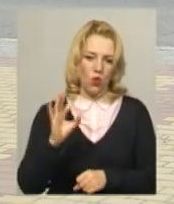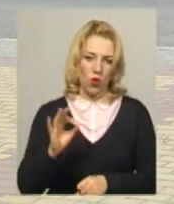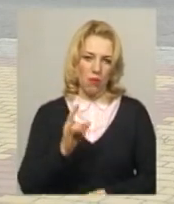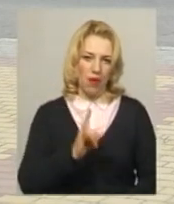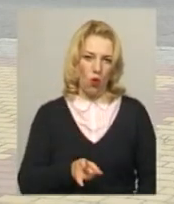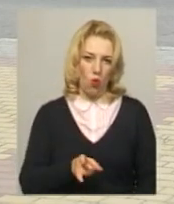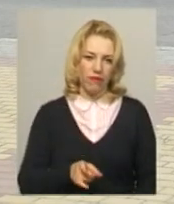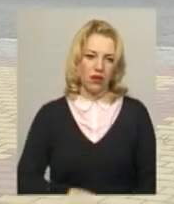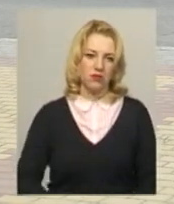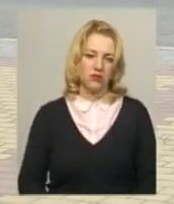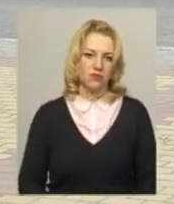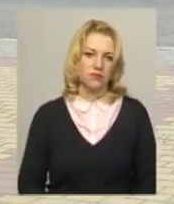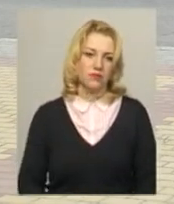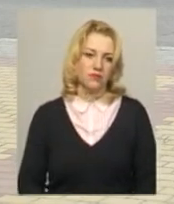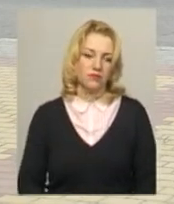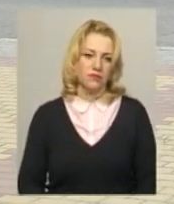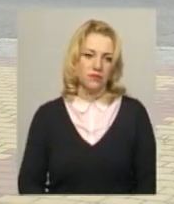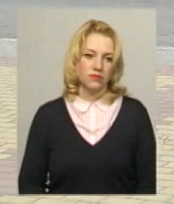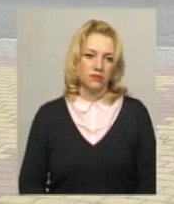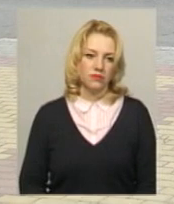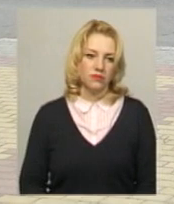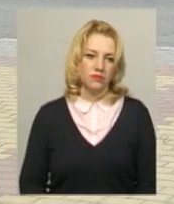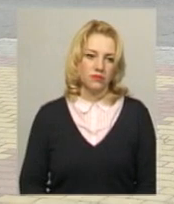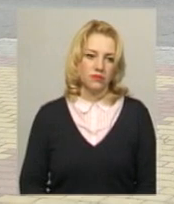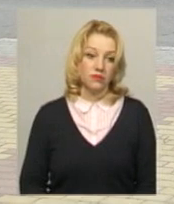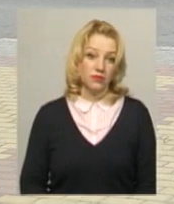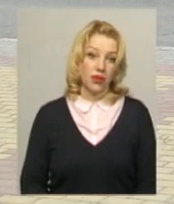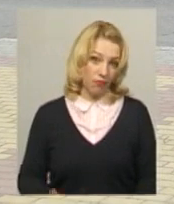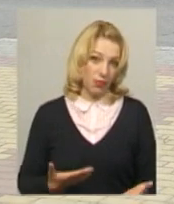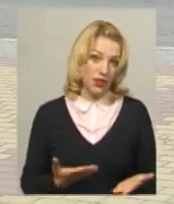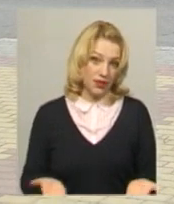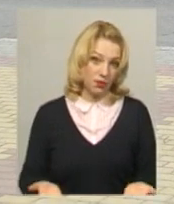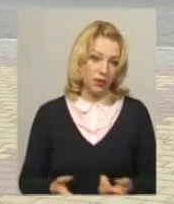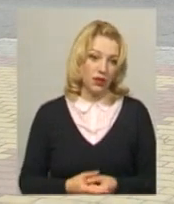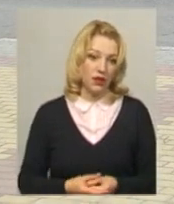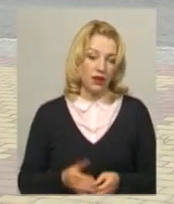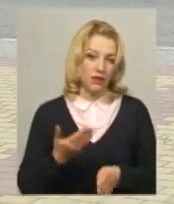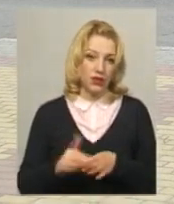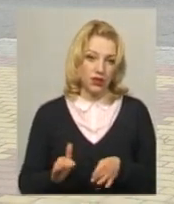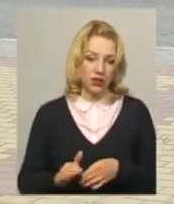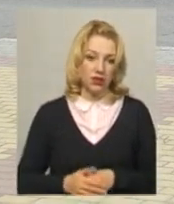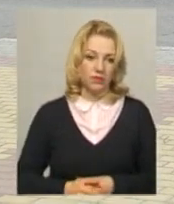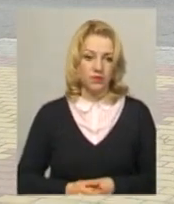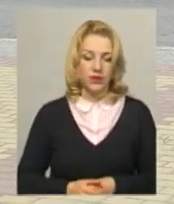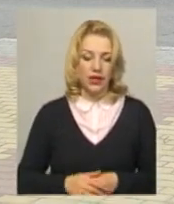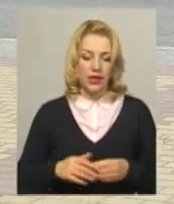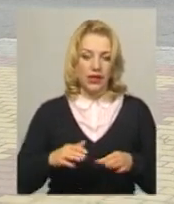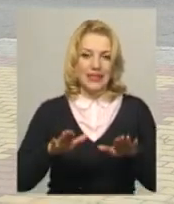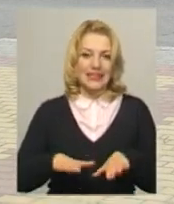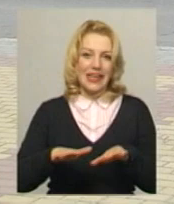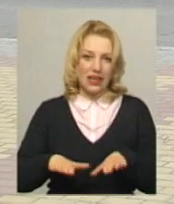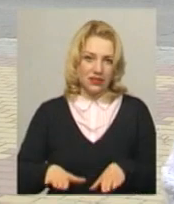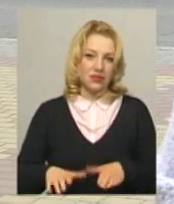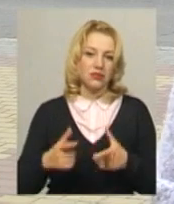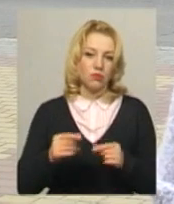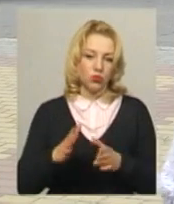і виділена ділянка, де буде